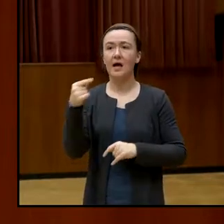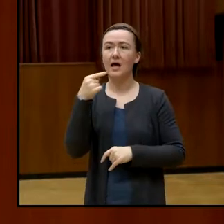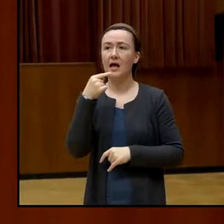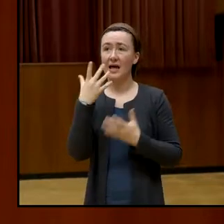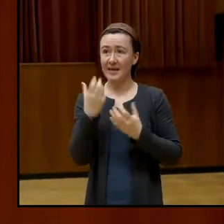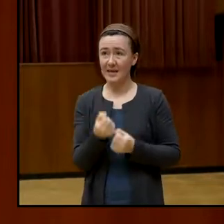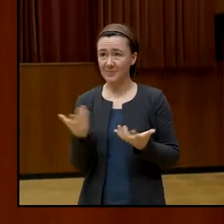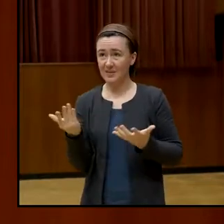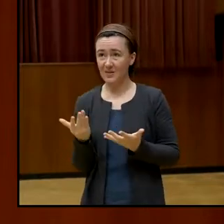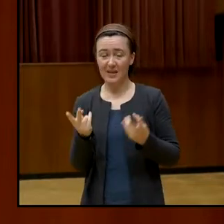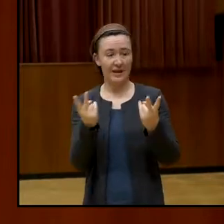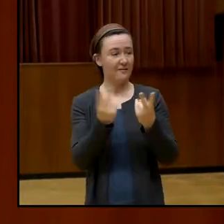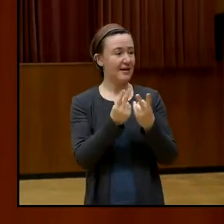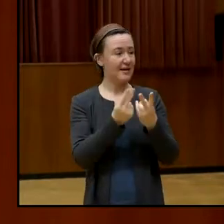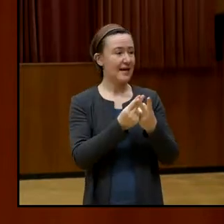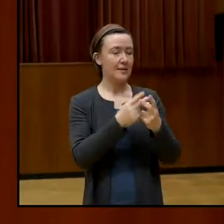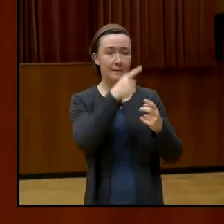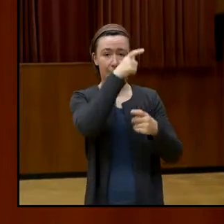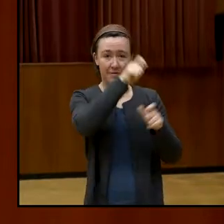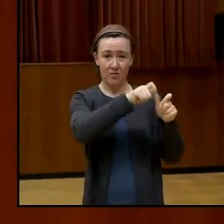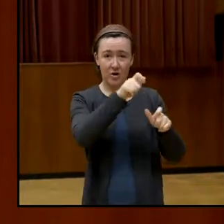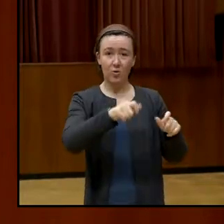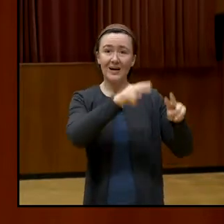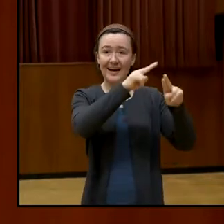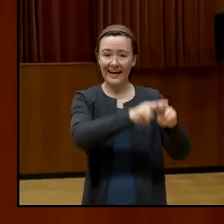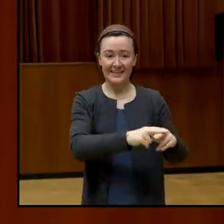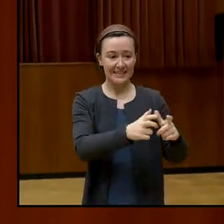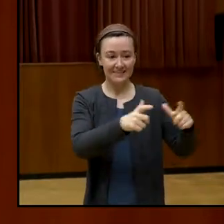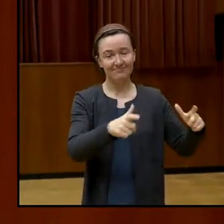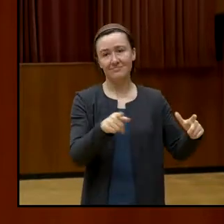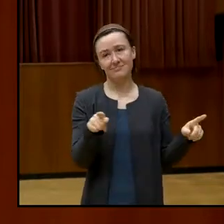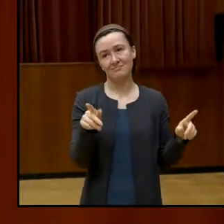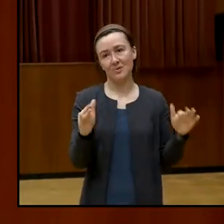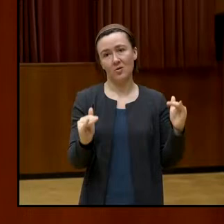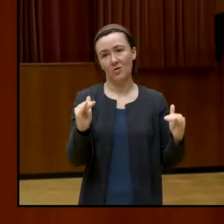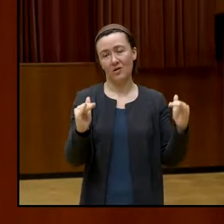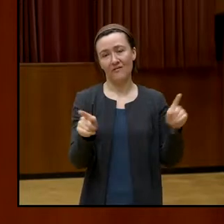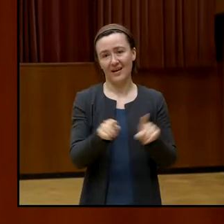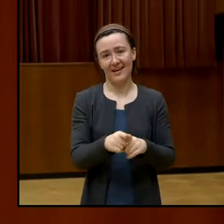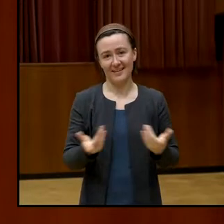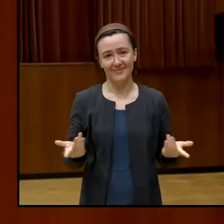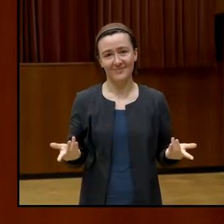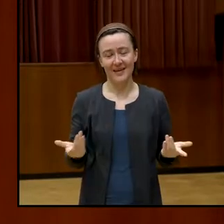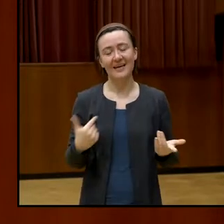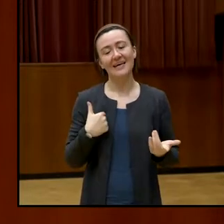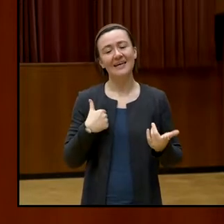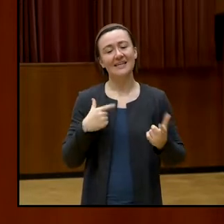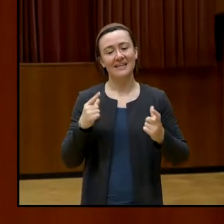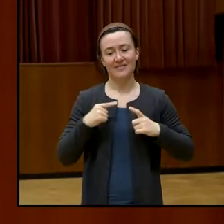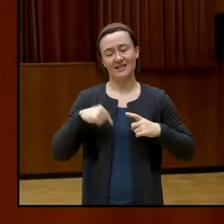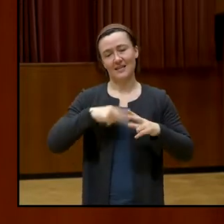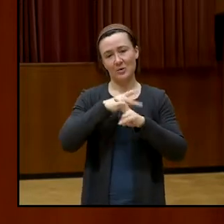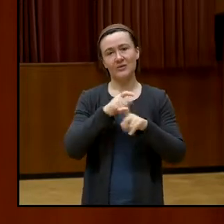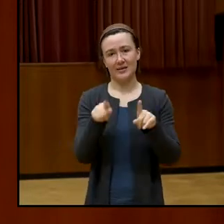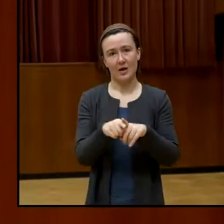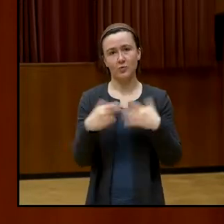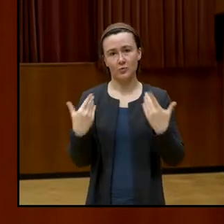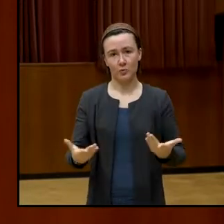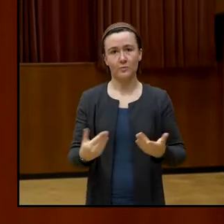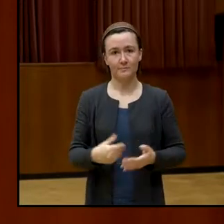viel anders als der Rest der Bevölkerung. Und davon würde ich jetzt auch einmal ausgehen, dass das in Österreich so ist.